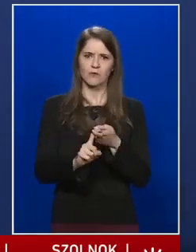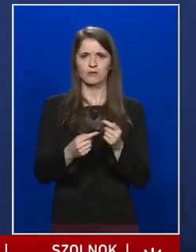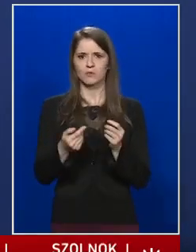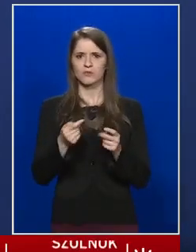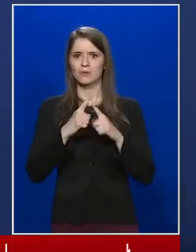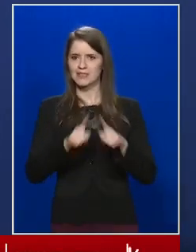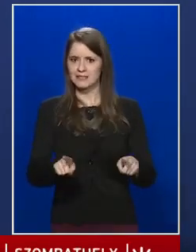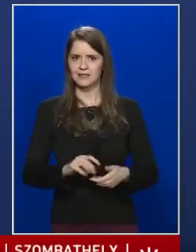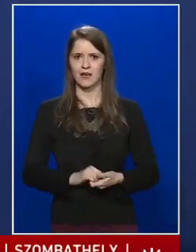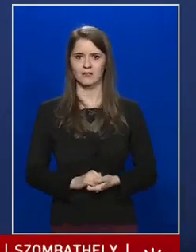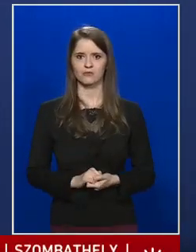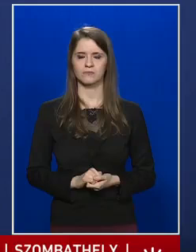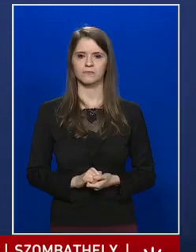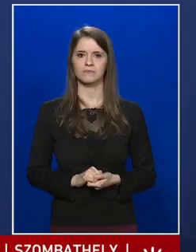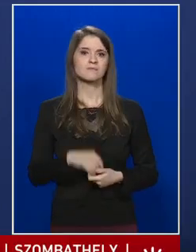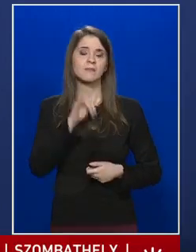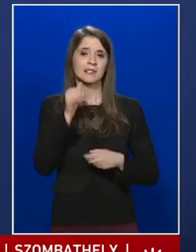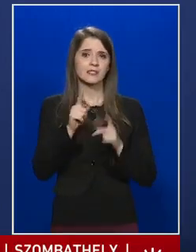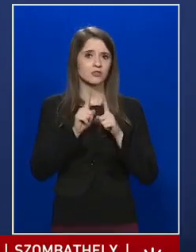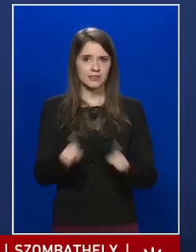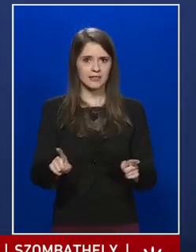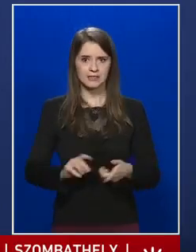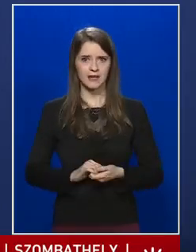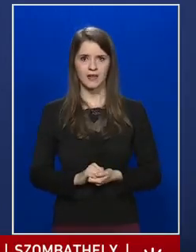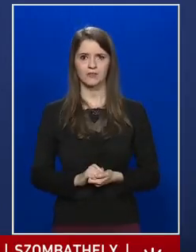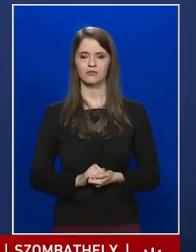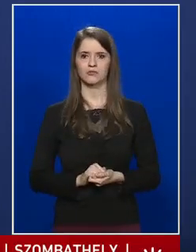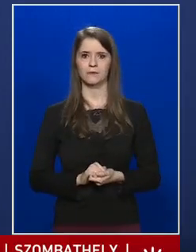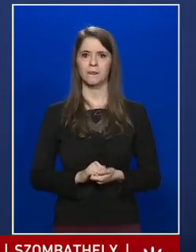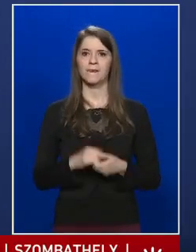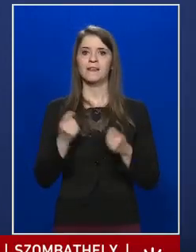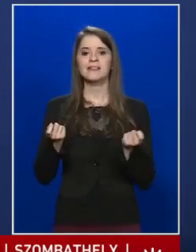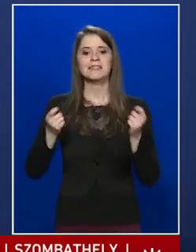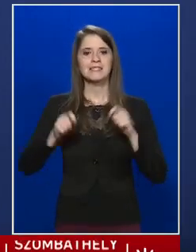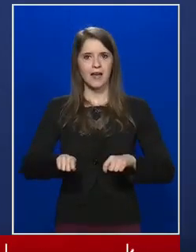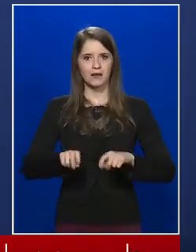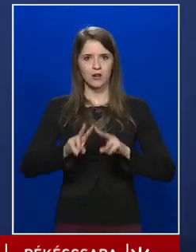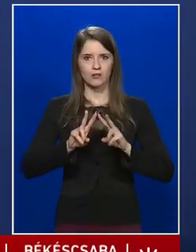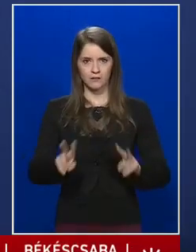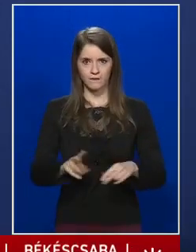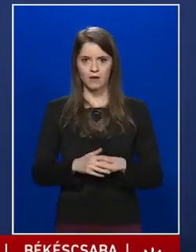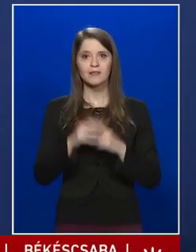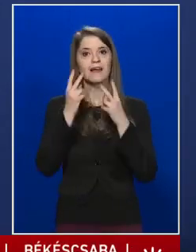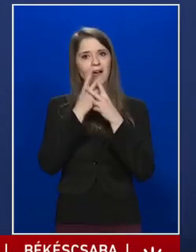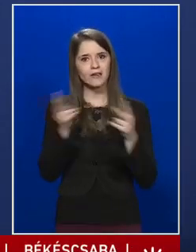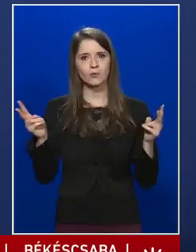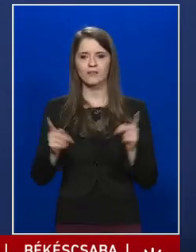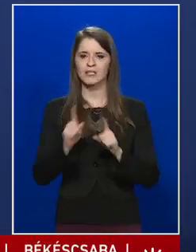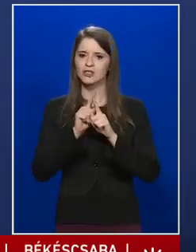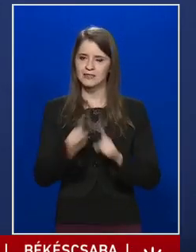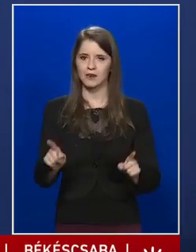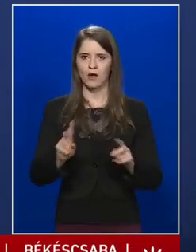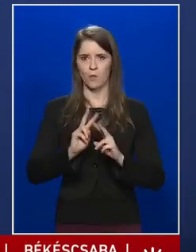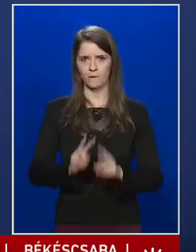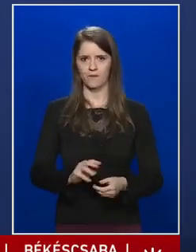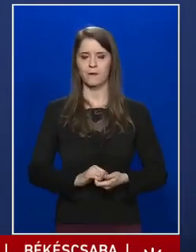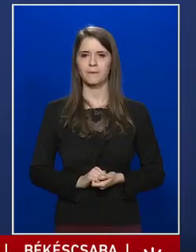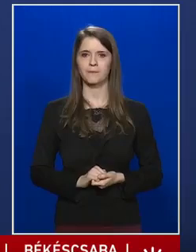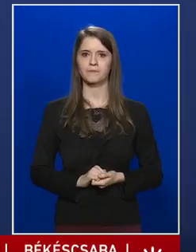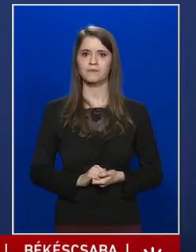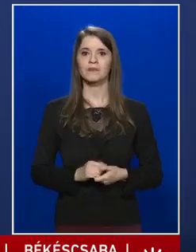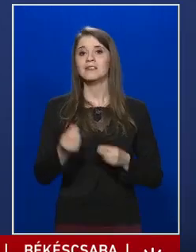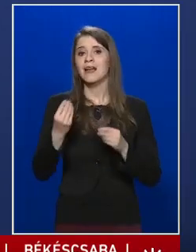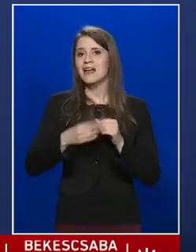Nincsen tiltás. Tehát zárlat van, látogatási tilalom van, tehát